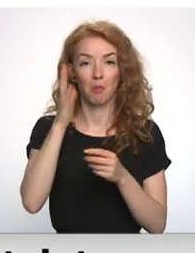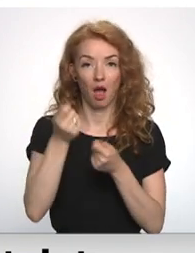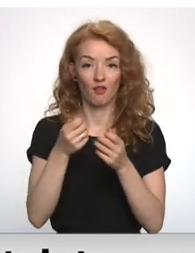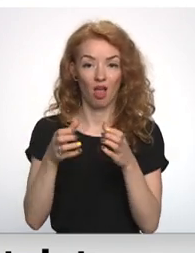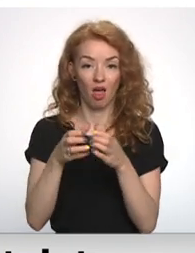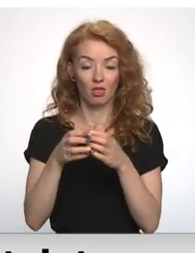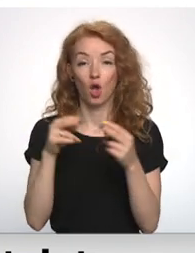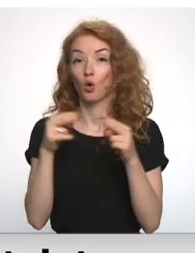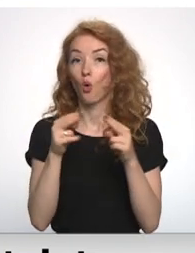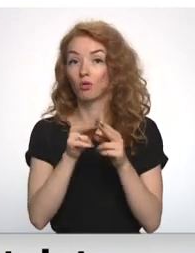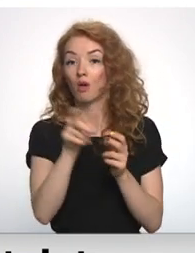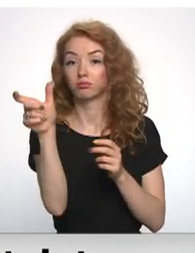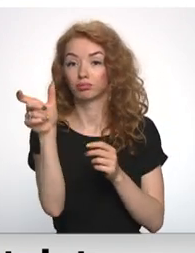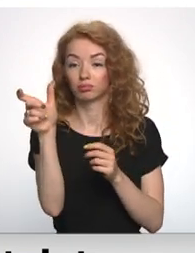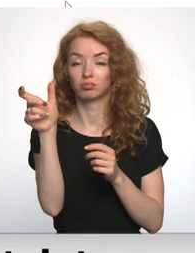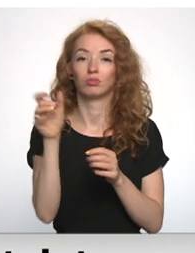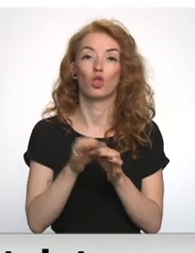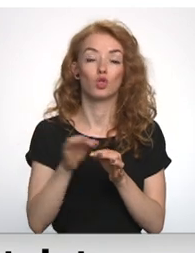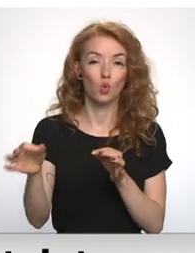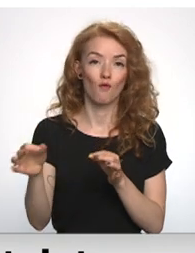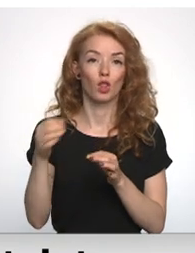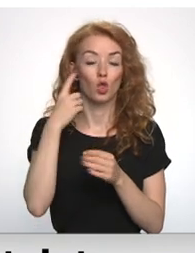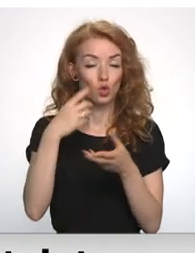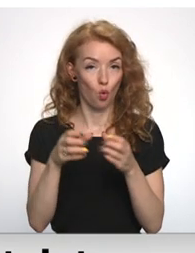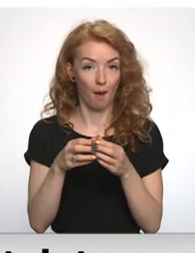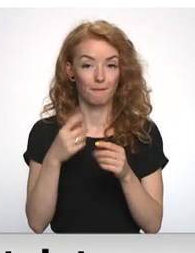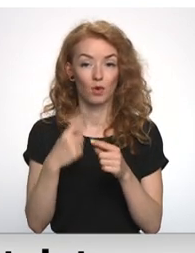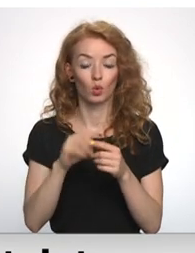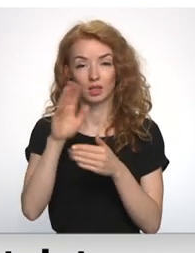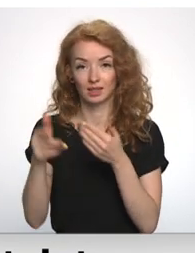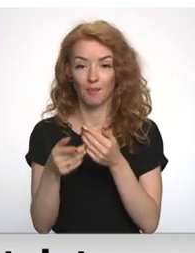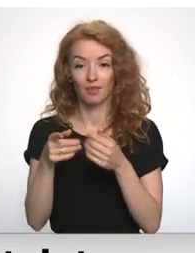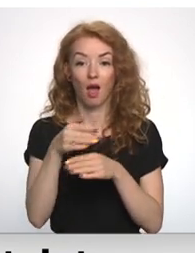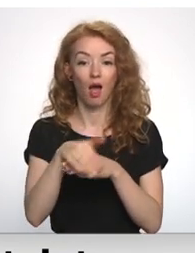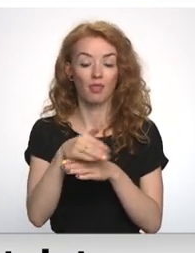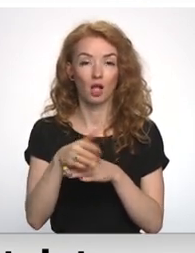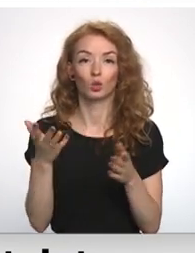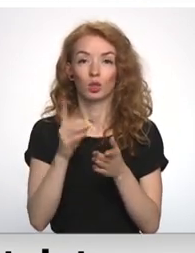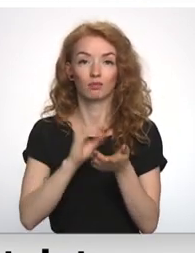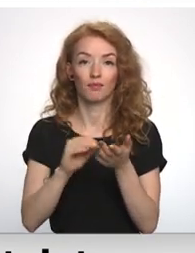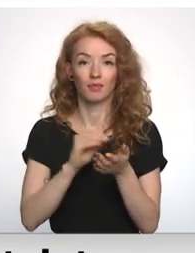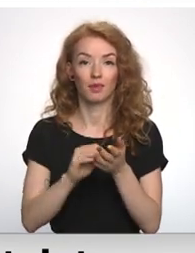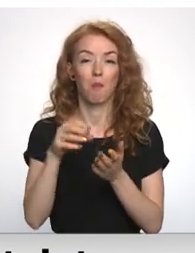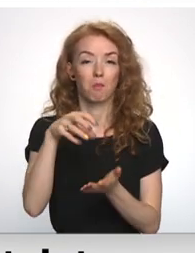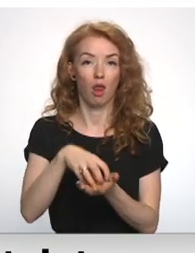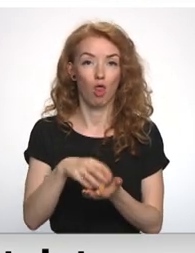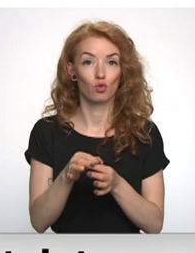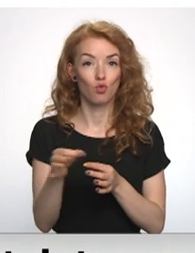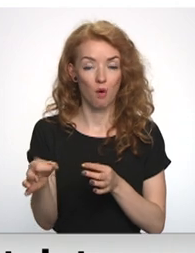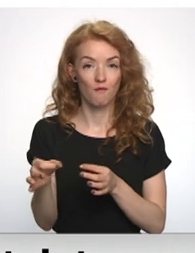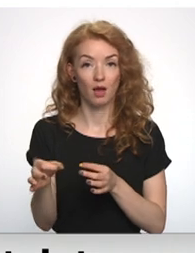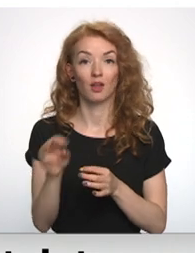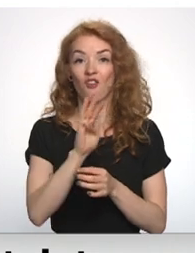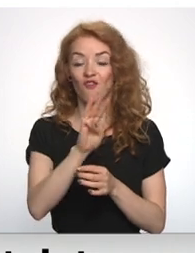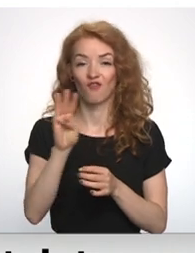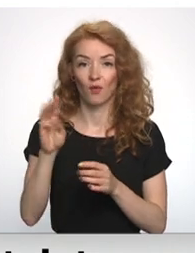kontaktiem gan atkal parādās Riebiņu novada dome un zemtās adrese, kur minēts preļu novads. Turklāt pati